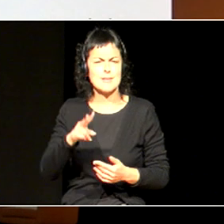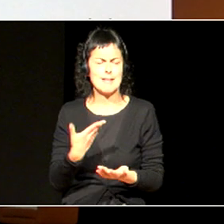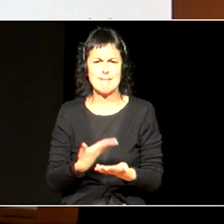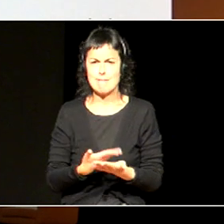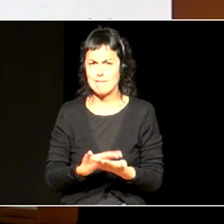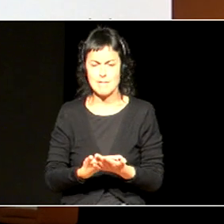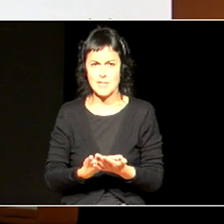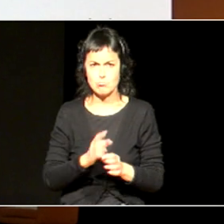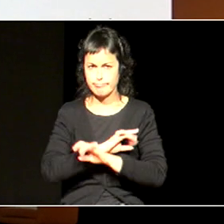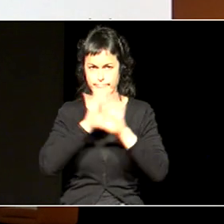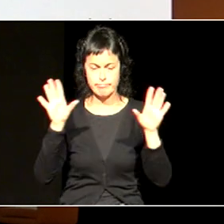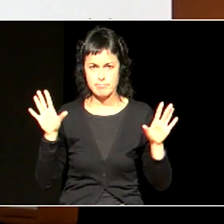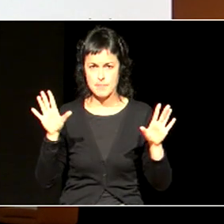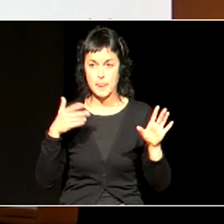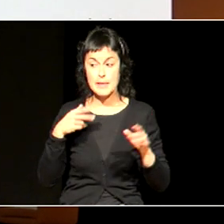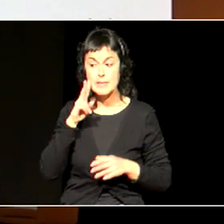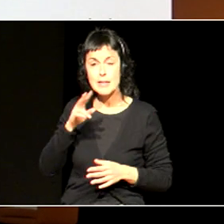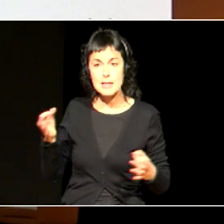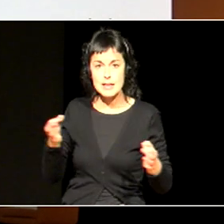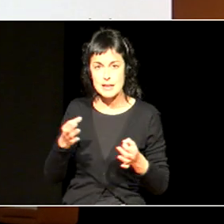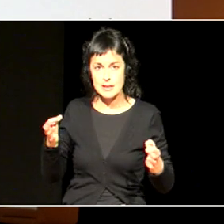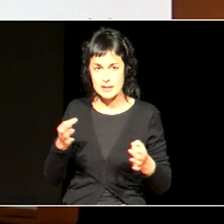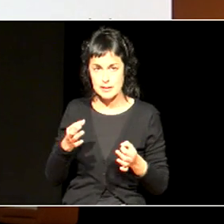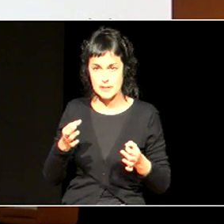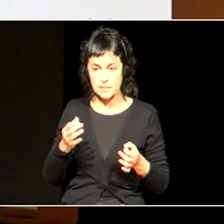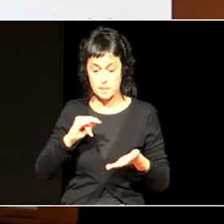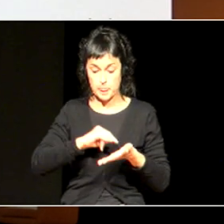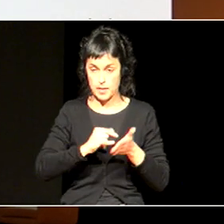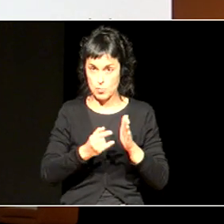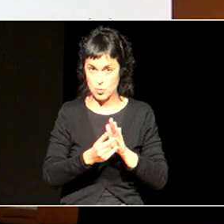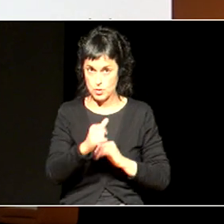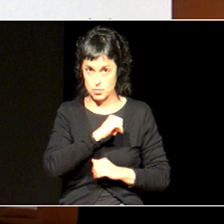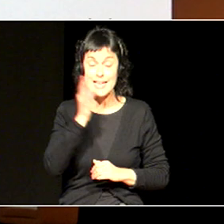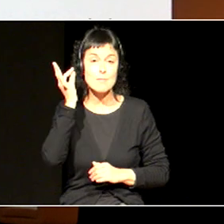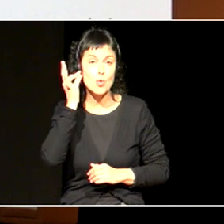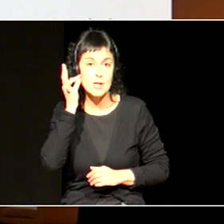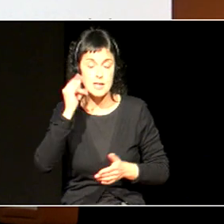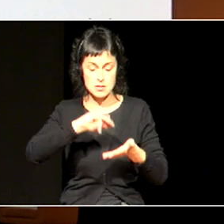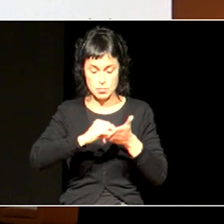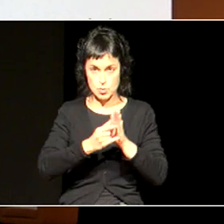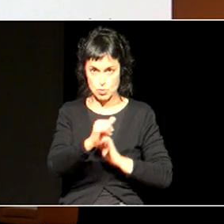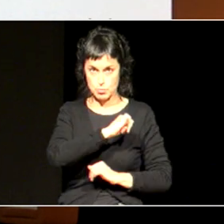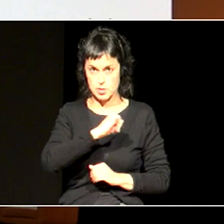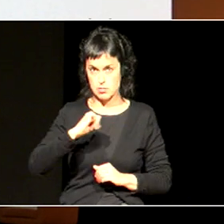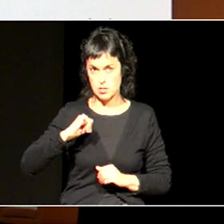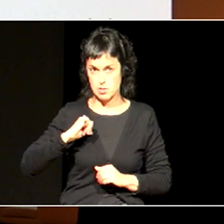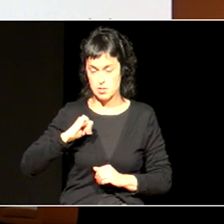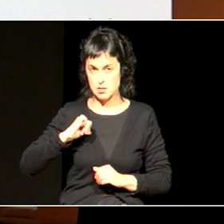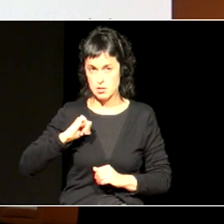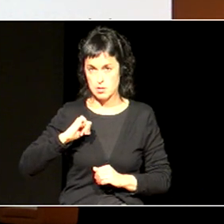evidentzia batzuk, non ikusten da, proiektu pertsonala, emakumen proiektu pertsonala,